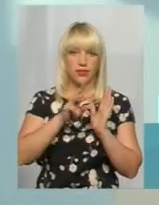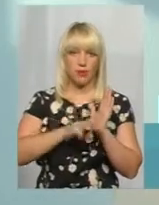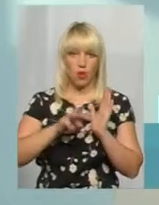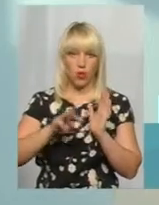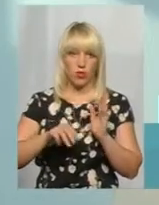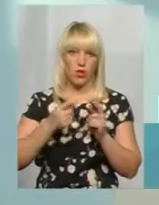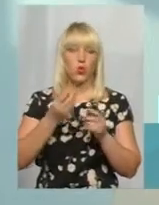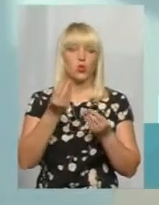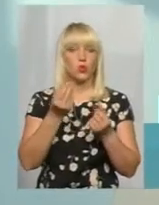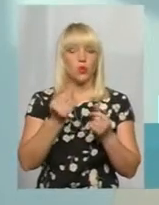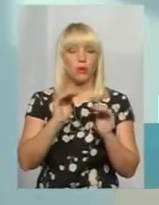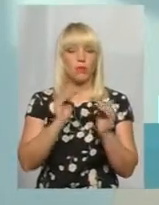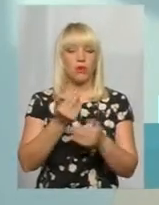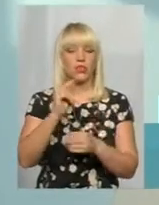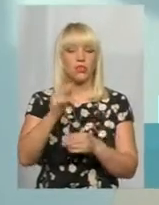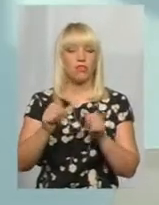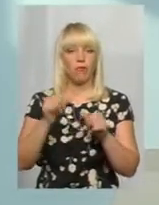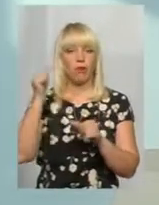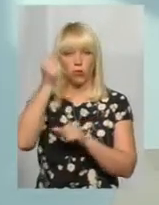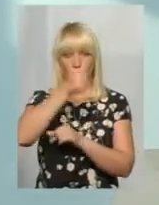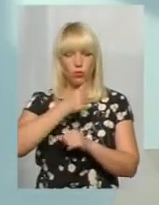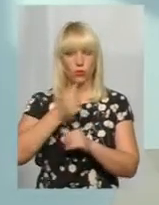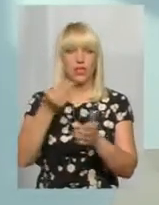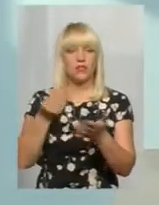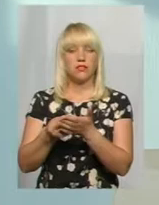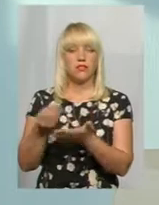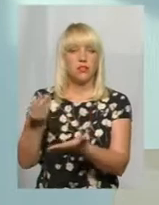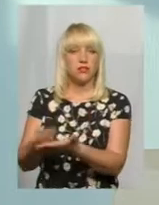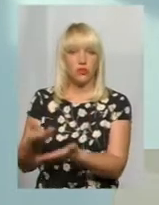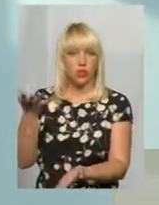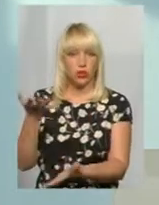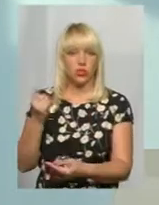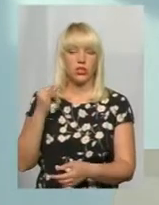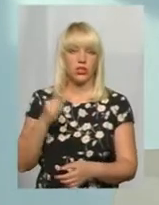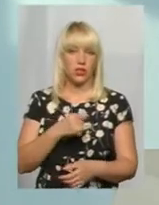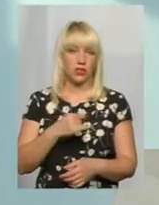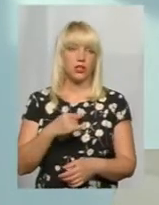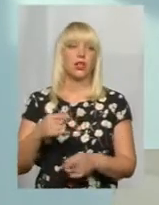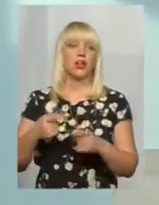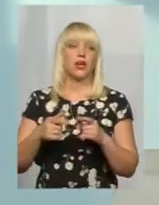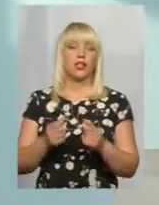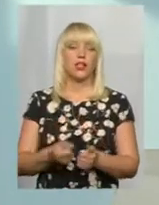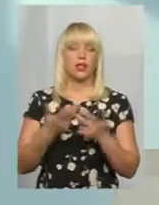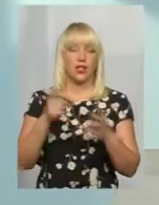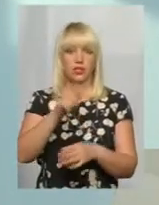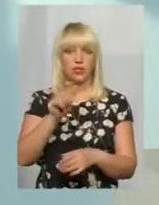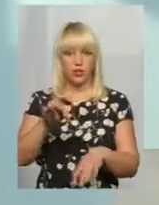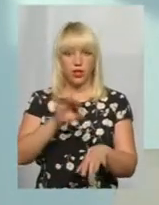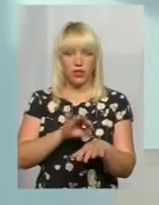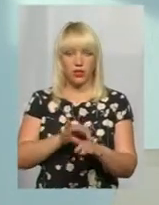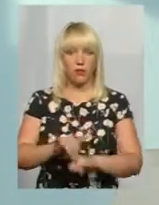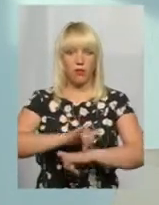і сума менша, в минулому році, і ціна збільшилася, і кількість пацієнтів збільшилася.